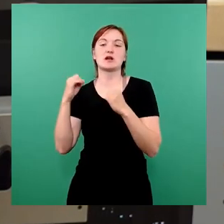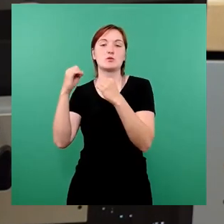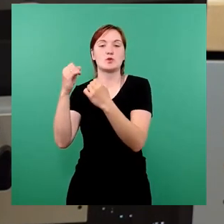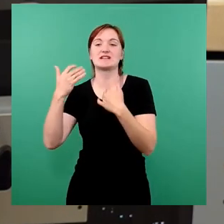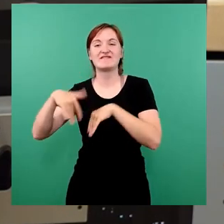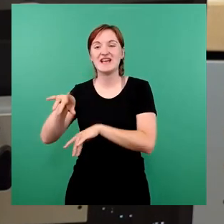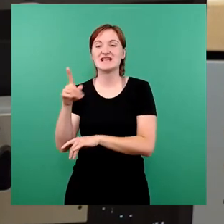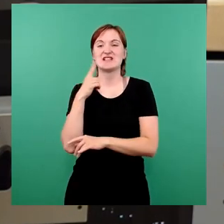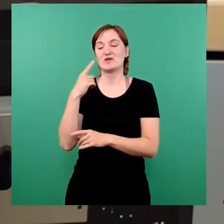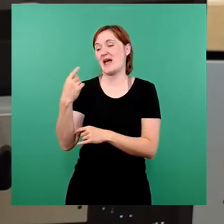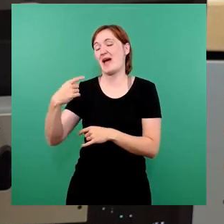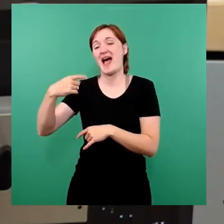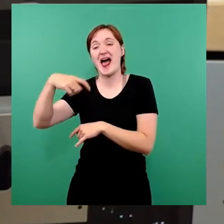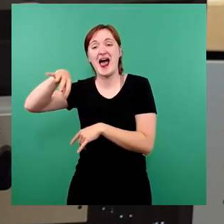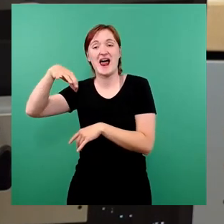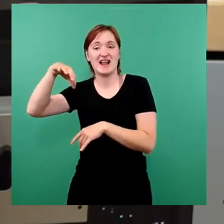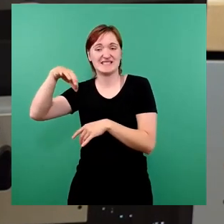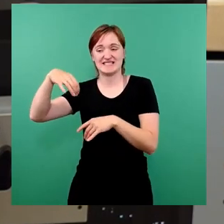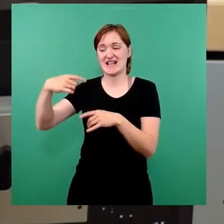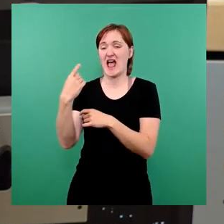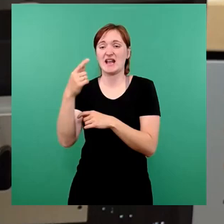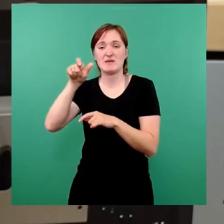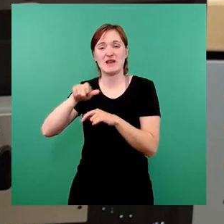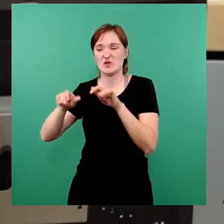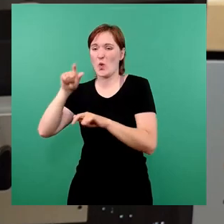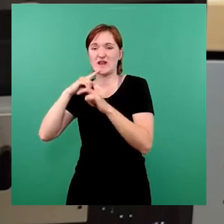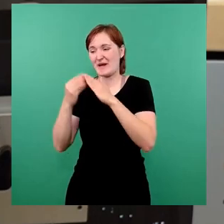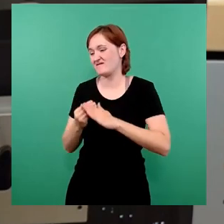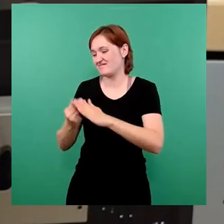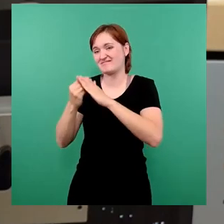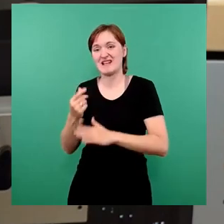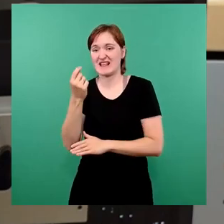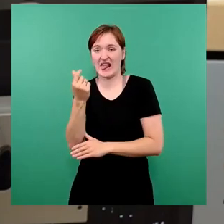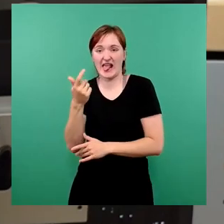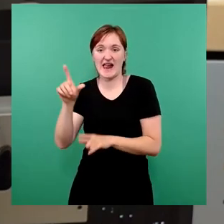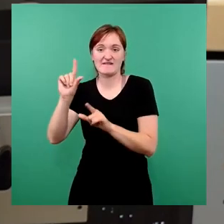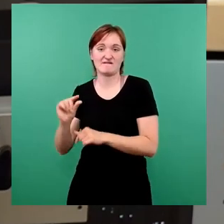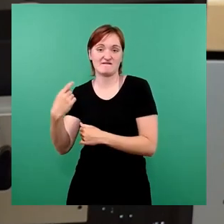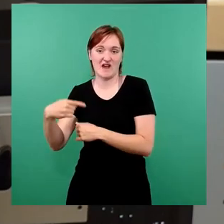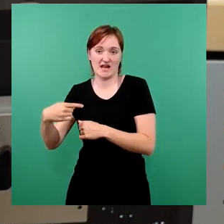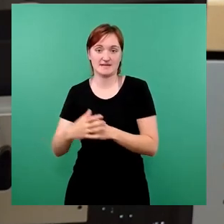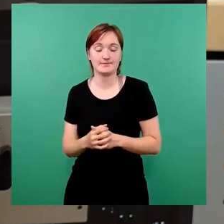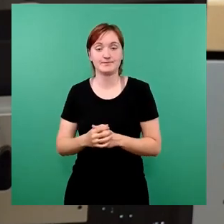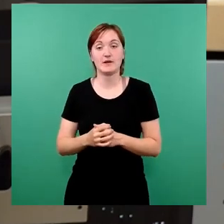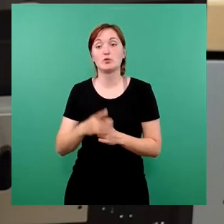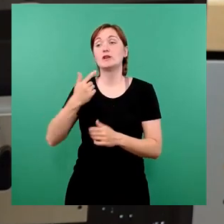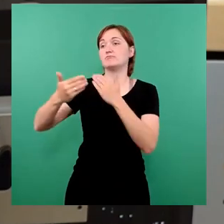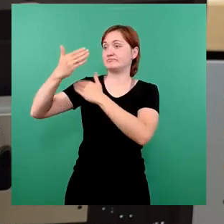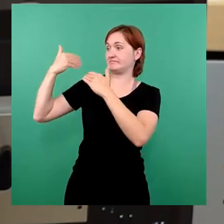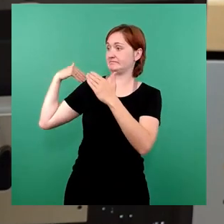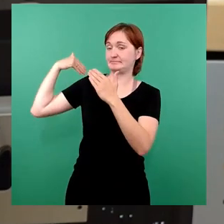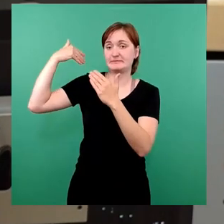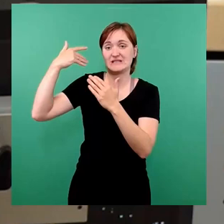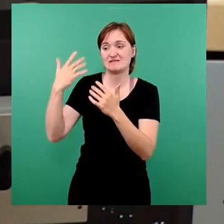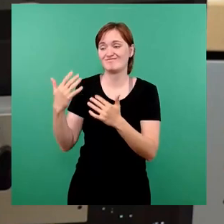dato im Einzelnen doch weitestgehend unabhängig von kommunalen und finanziellen Zuwendungen. Da ist über Jahre hinweg eine Mentalität